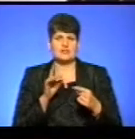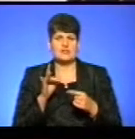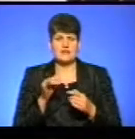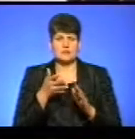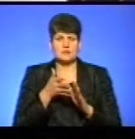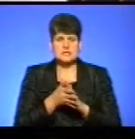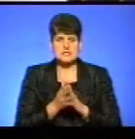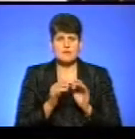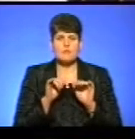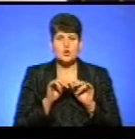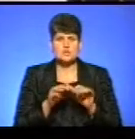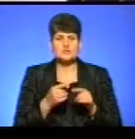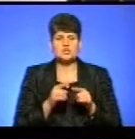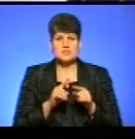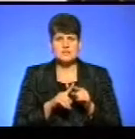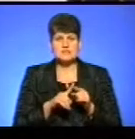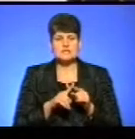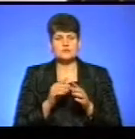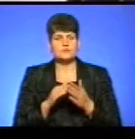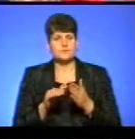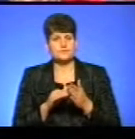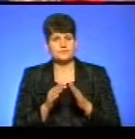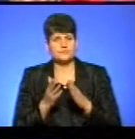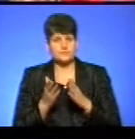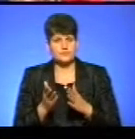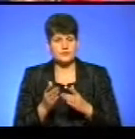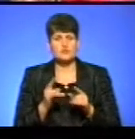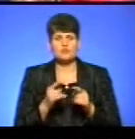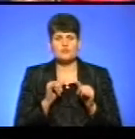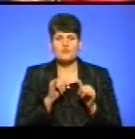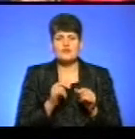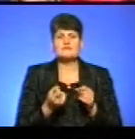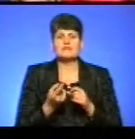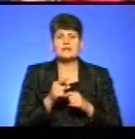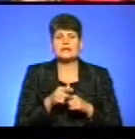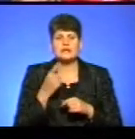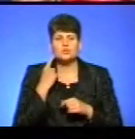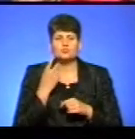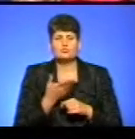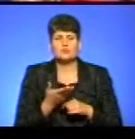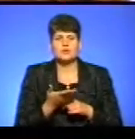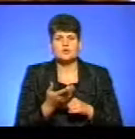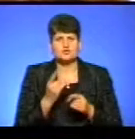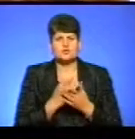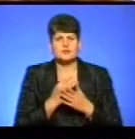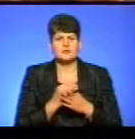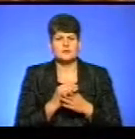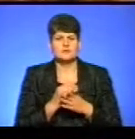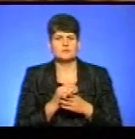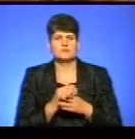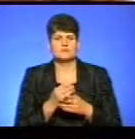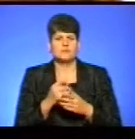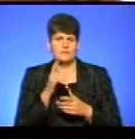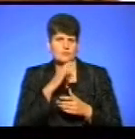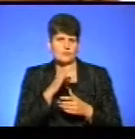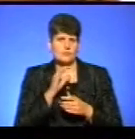Чи такі заходи покликані, аби його знівелювати? І, власне, чому у вас вонукла така думка, що є певний негатив? Адже завжди